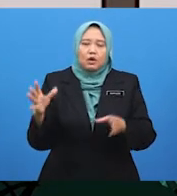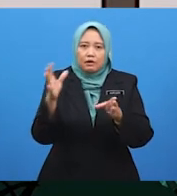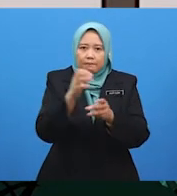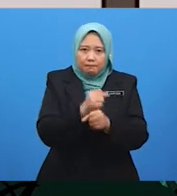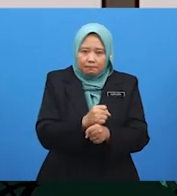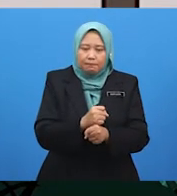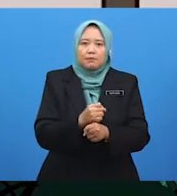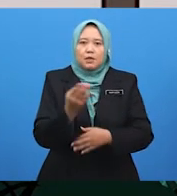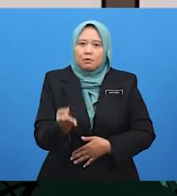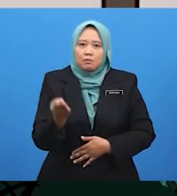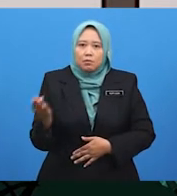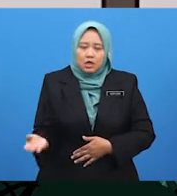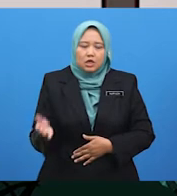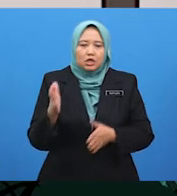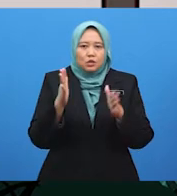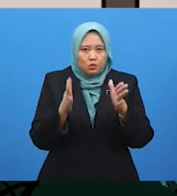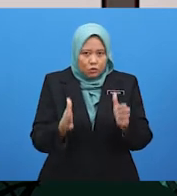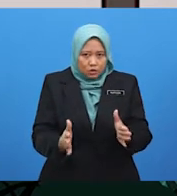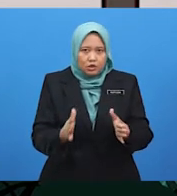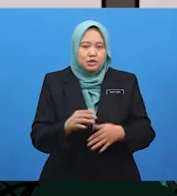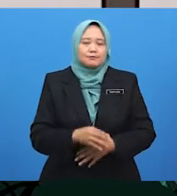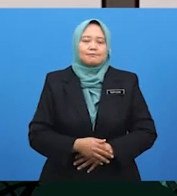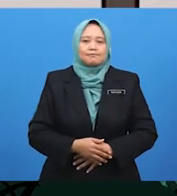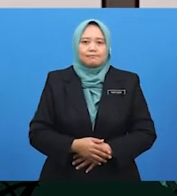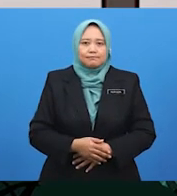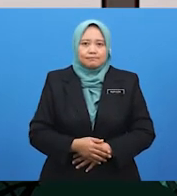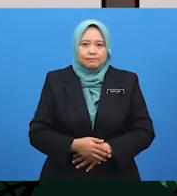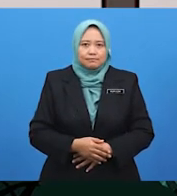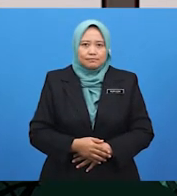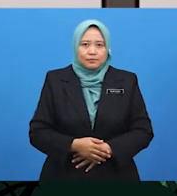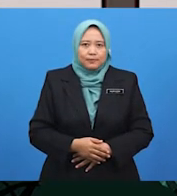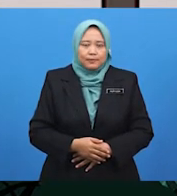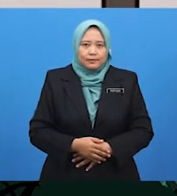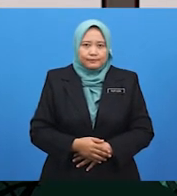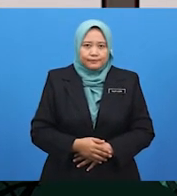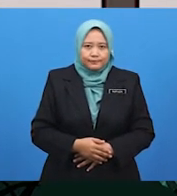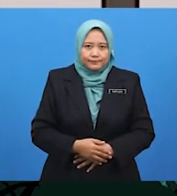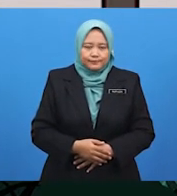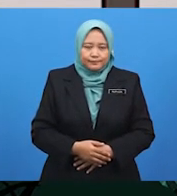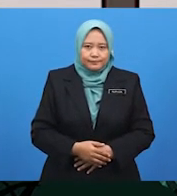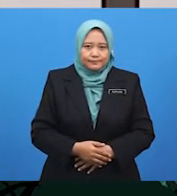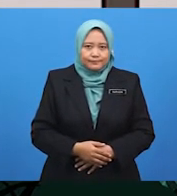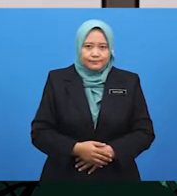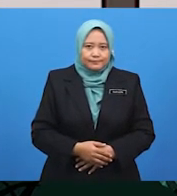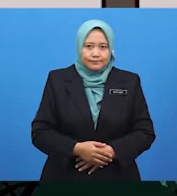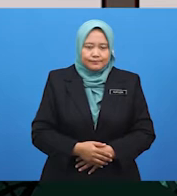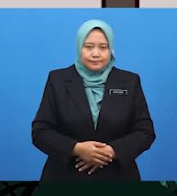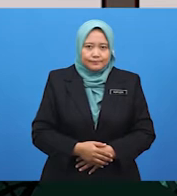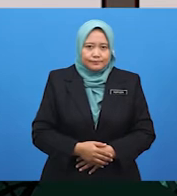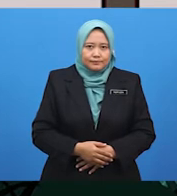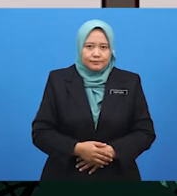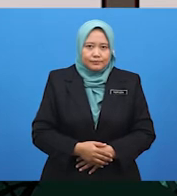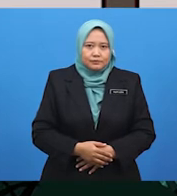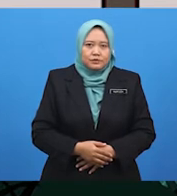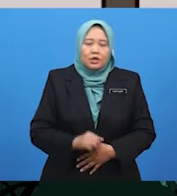Saya pun minta maaflah, Pak Beruang. Saya mengambil keputusan tanpa menyiasat perkara sebenar. Kita